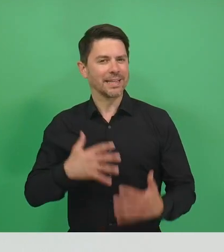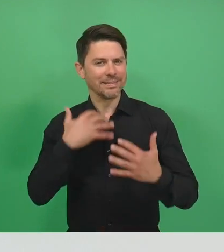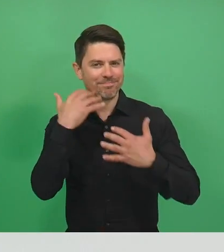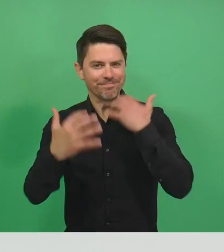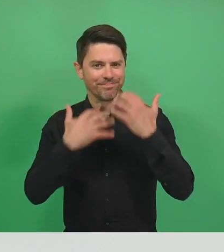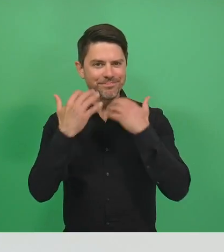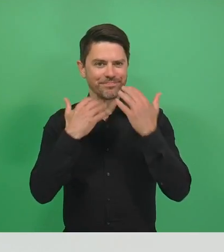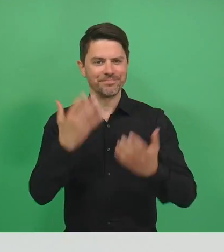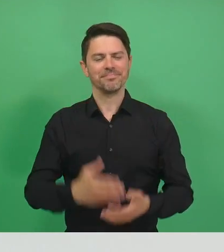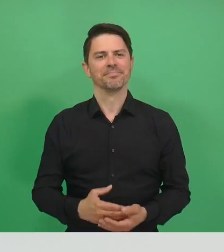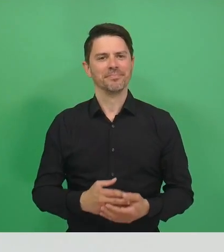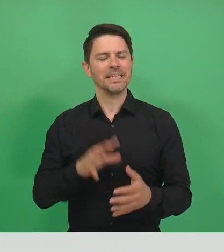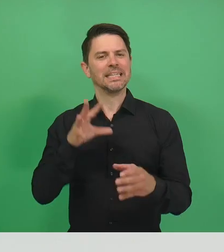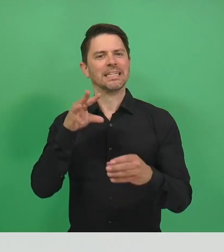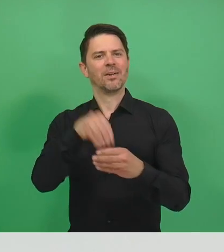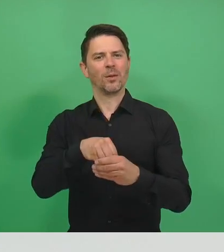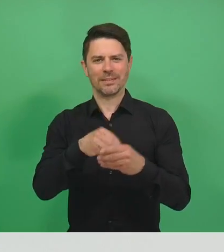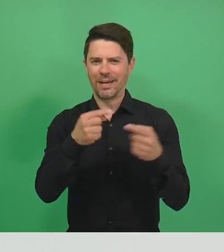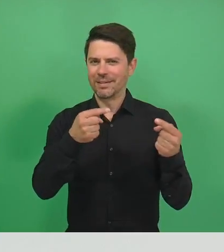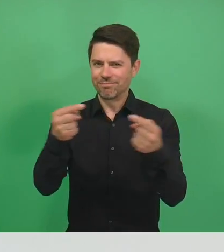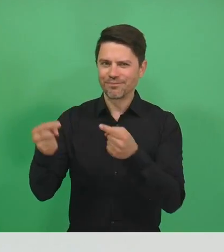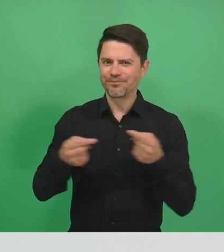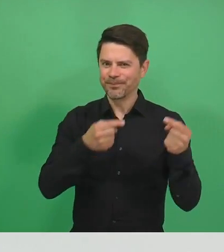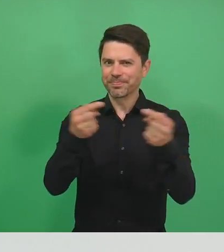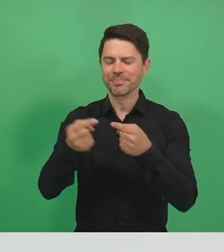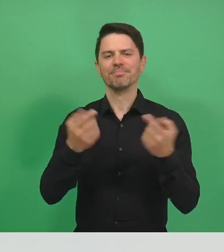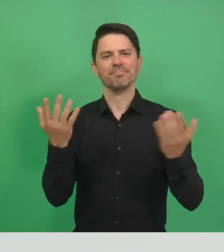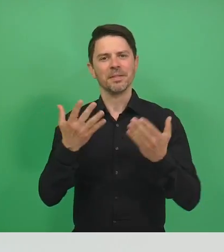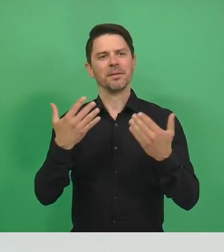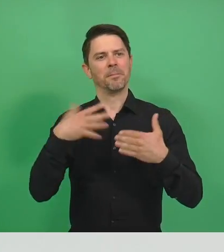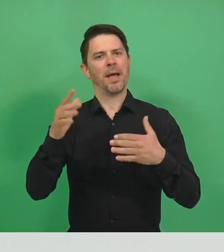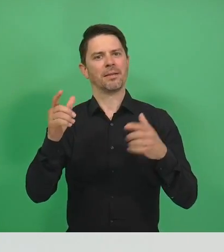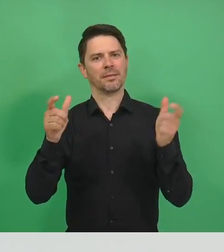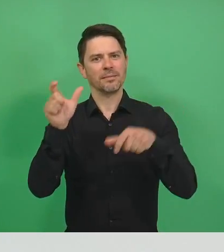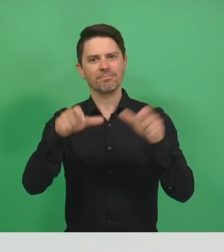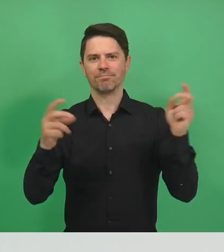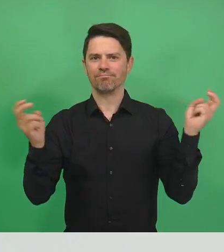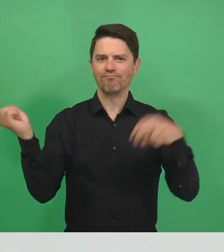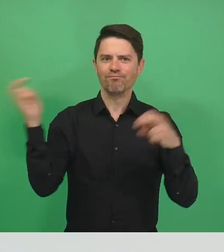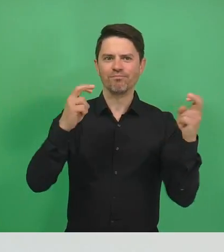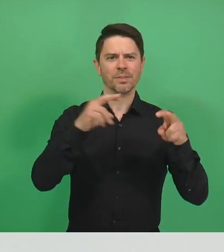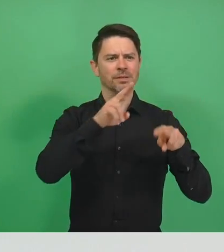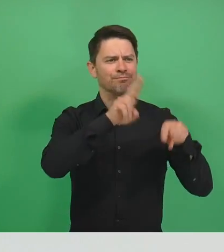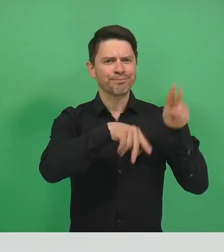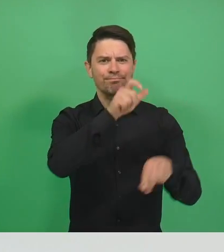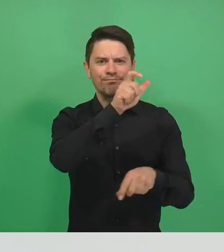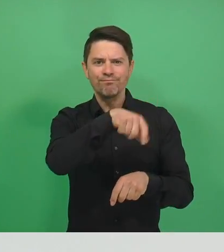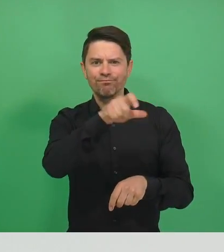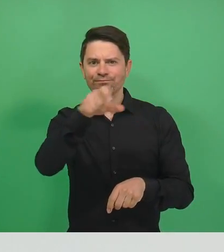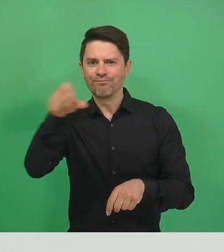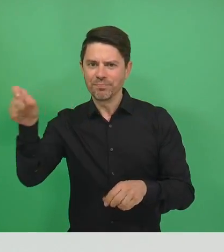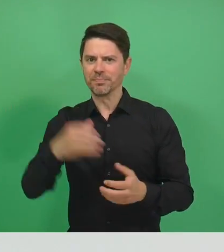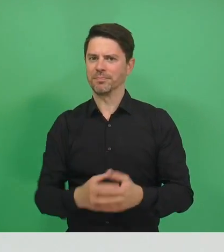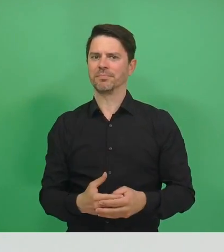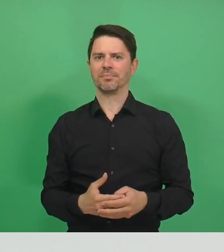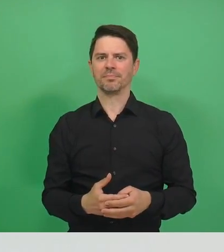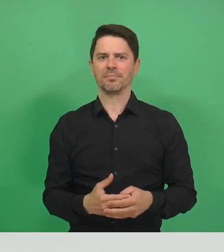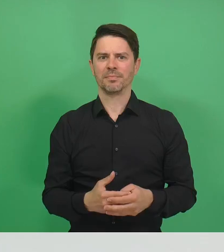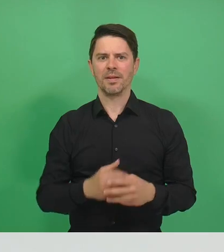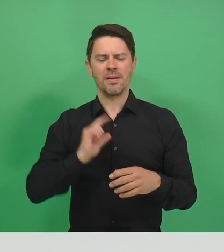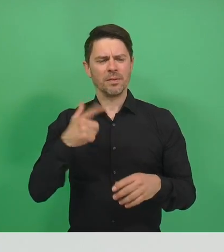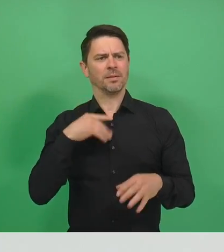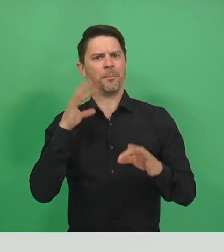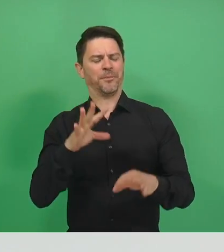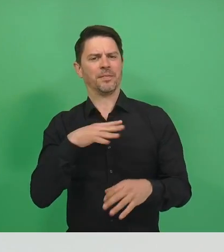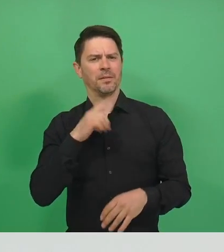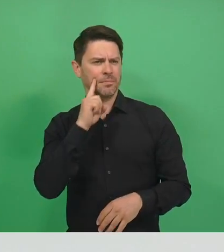Gerne würde ich jetzt darüber erzählen können, dass die Inklusionsdebatte zu mehr Annahme und Bewältigung menschlicher Vielfalt, die